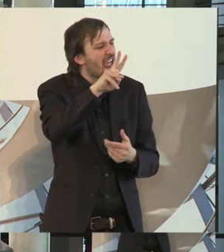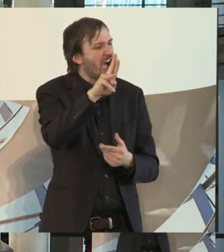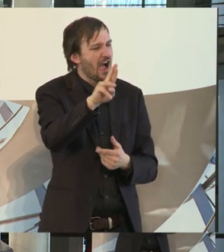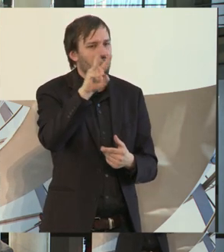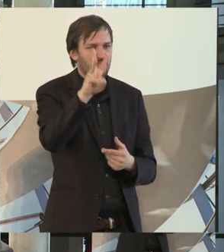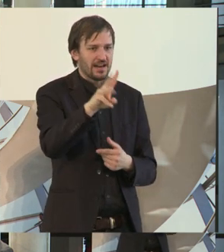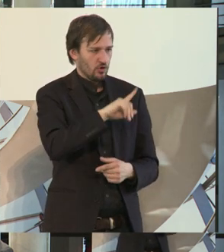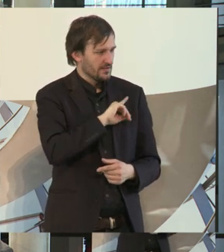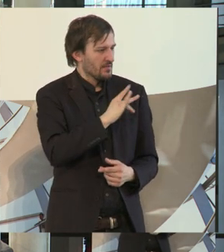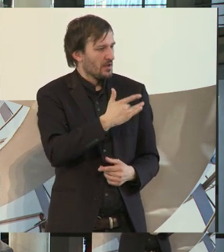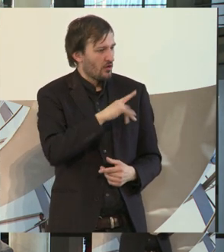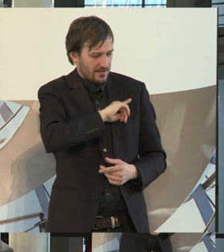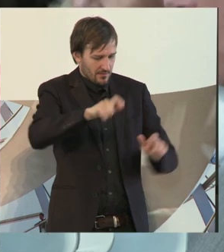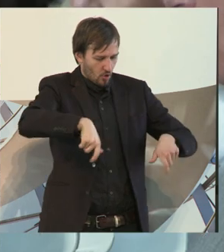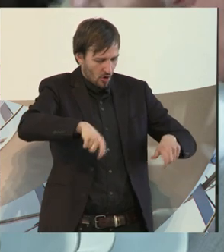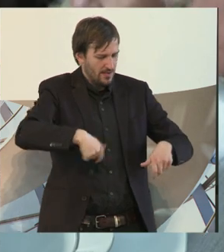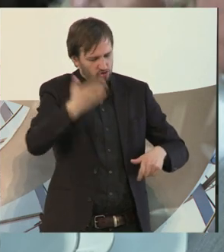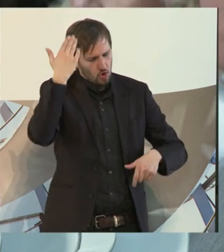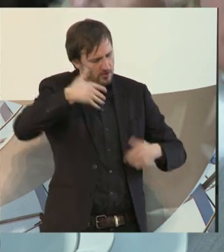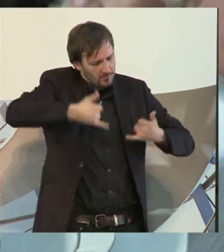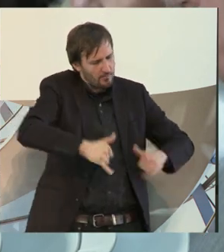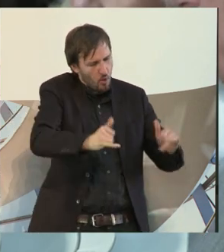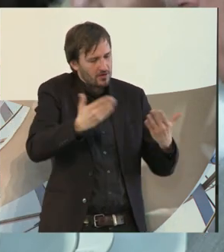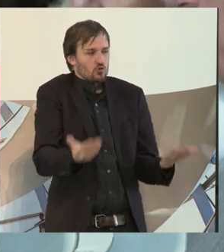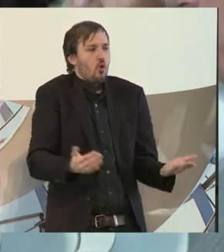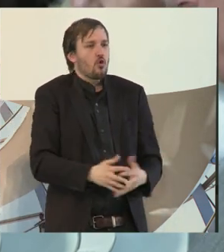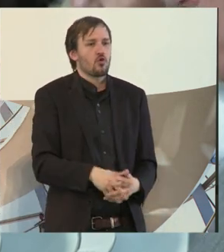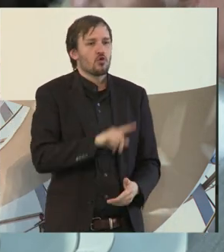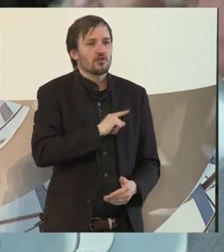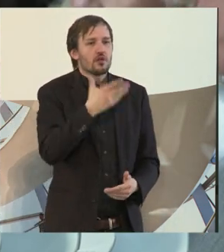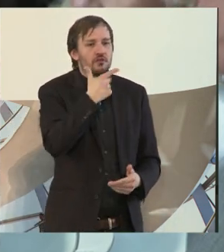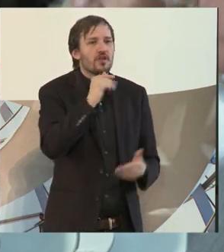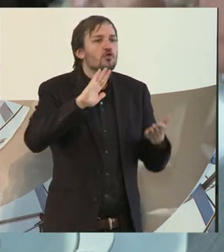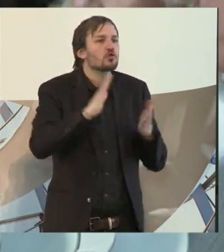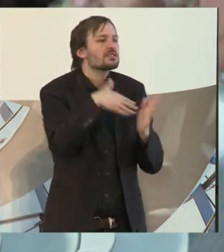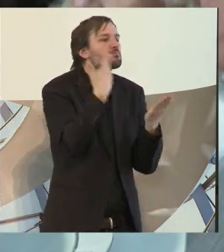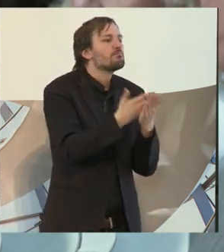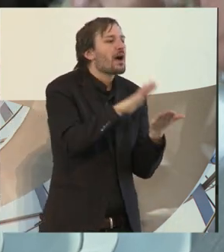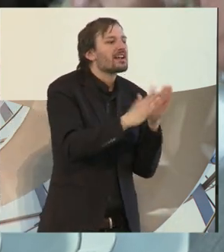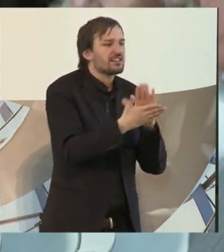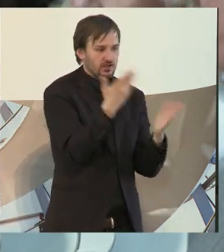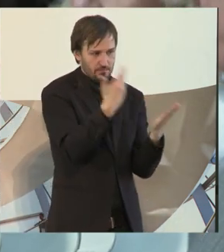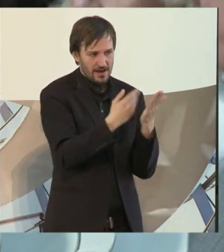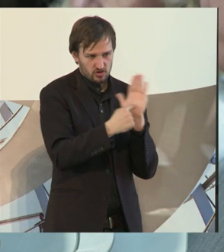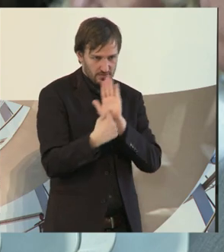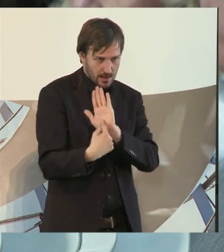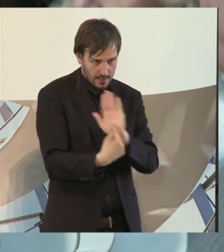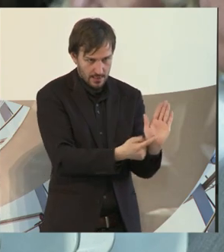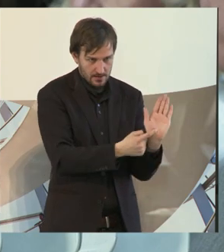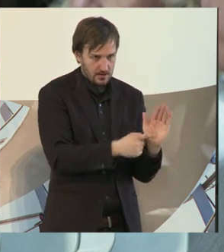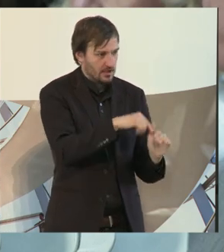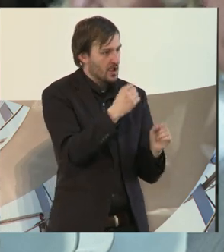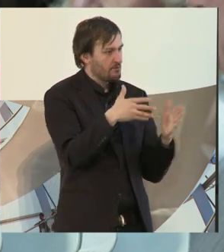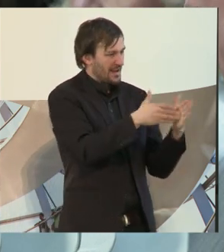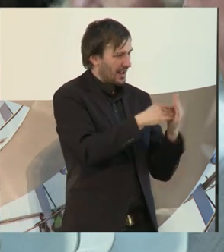selbst Betroffener. Bin Rollifahrer von Geburt an und möchte mal ein ganz kurzes Praxisbeispiel geben, wie ich Behinderungen und erster